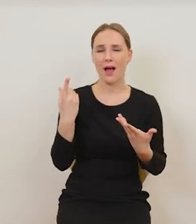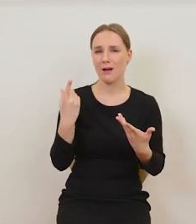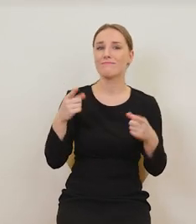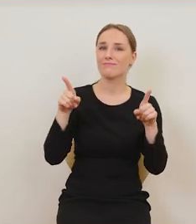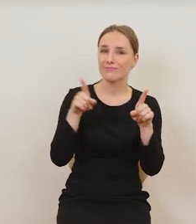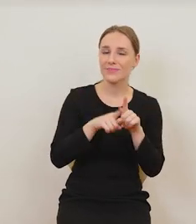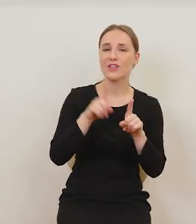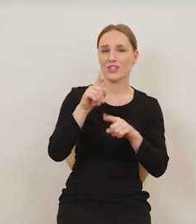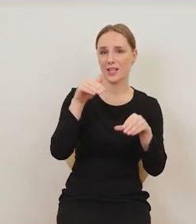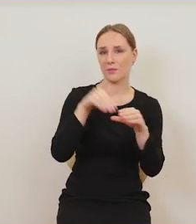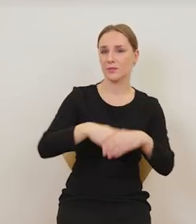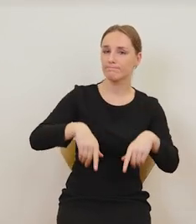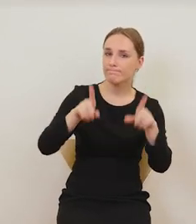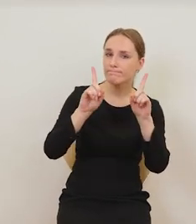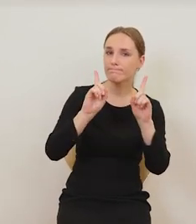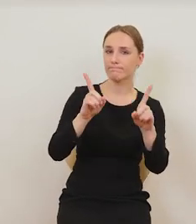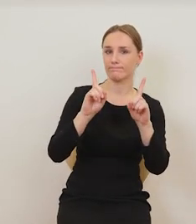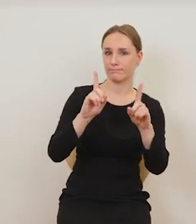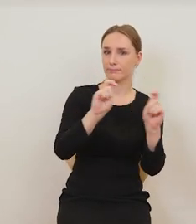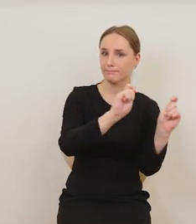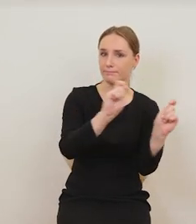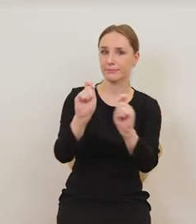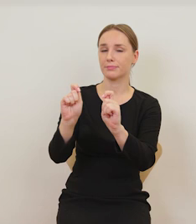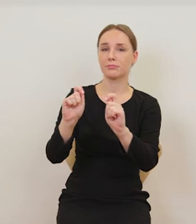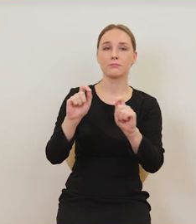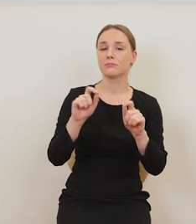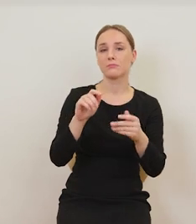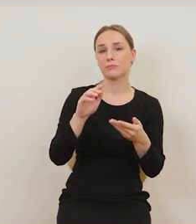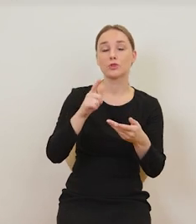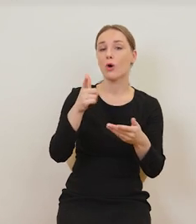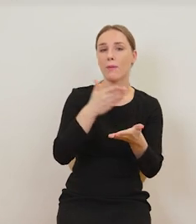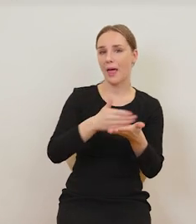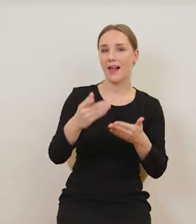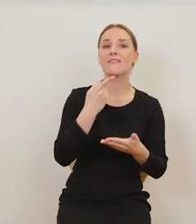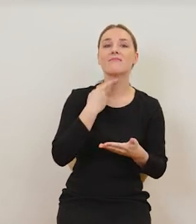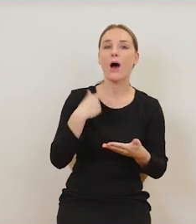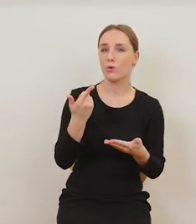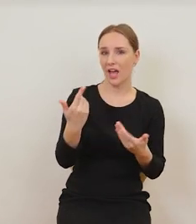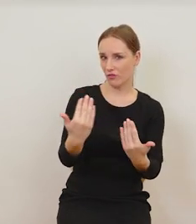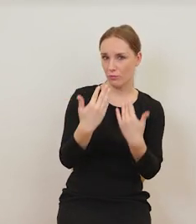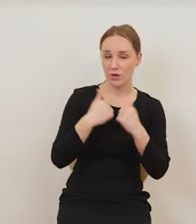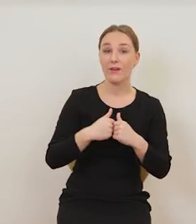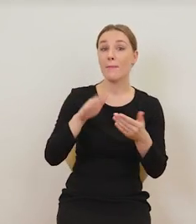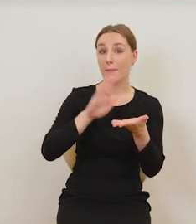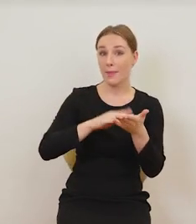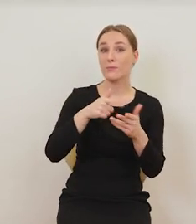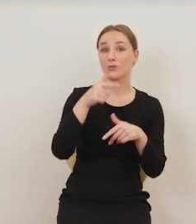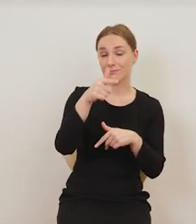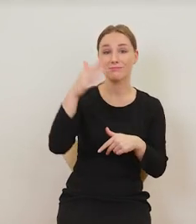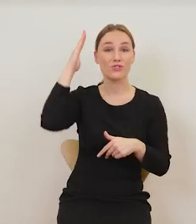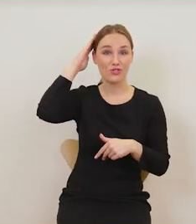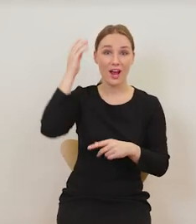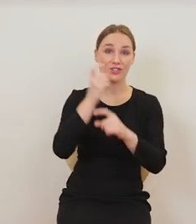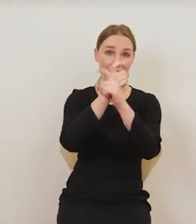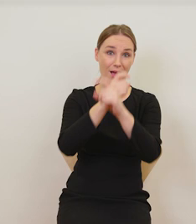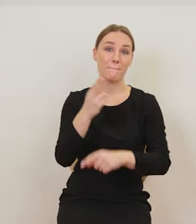przed zgubnymi skutkami takich nałogów i właśnie ta czaszka z papierosem wskazuje jasno, jakie